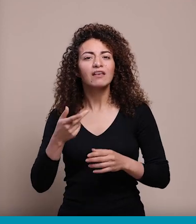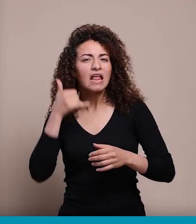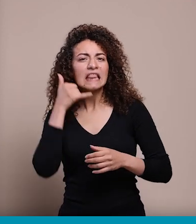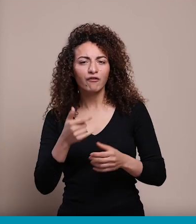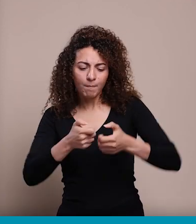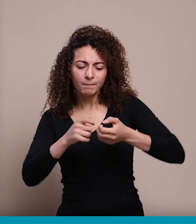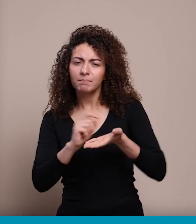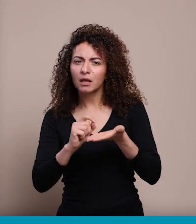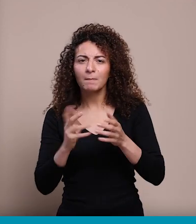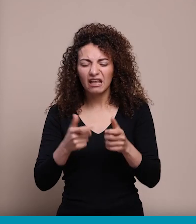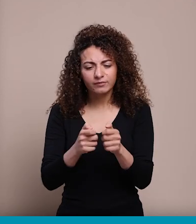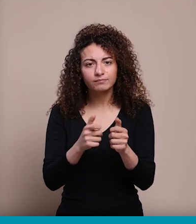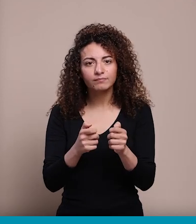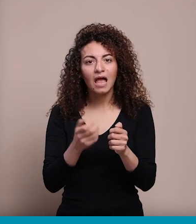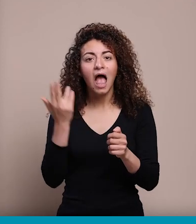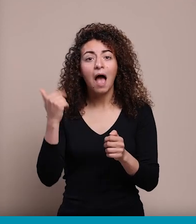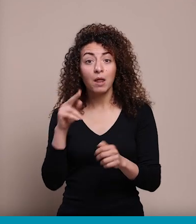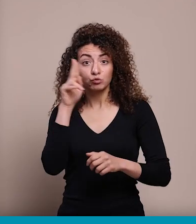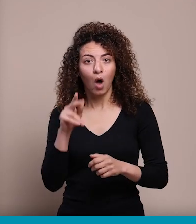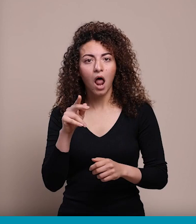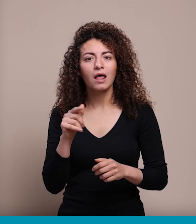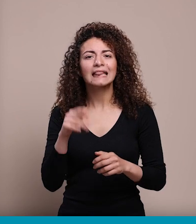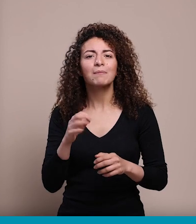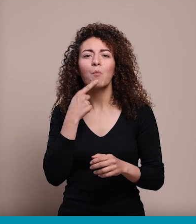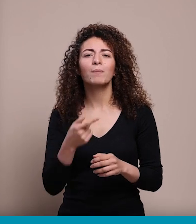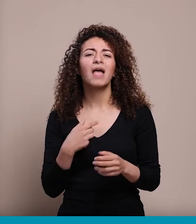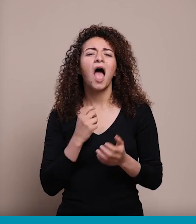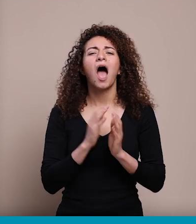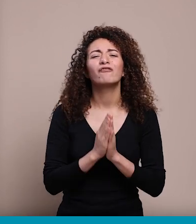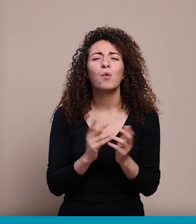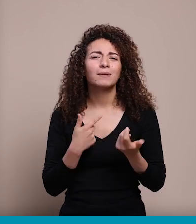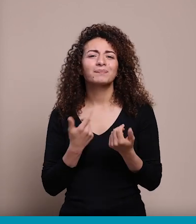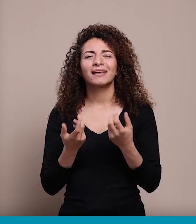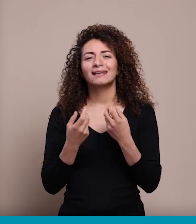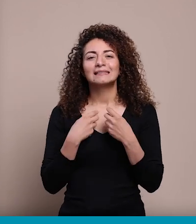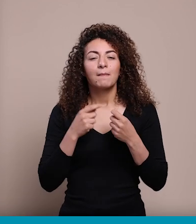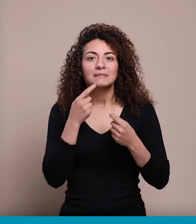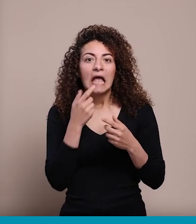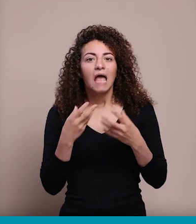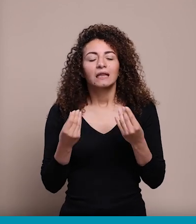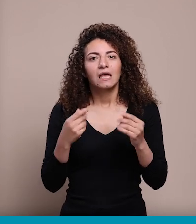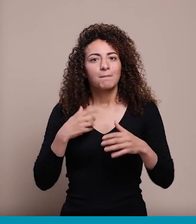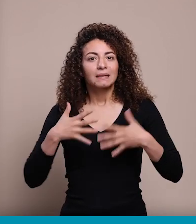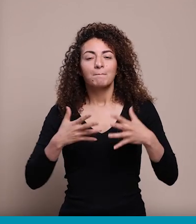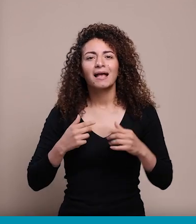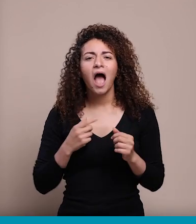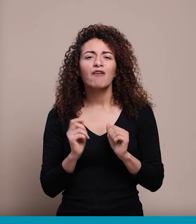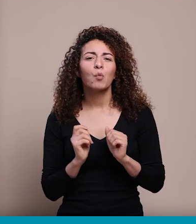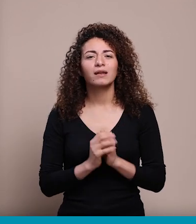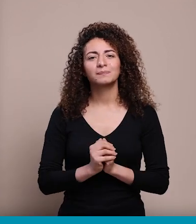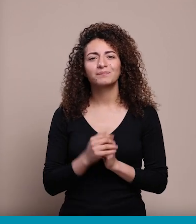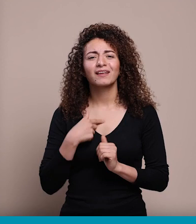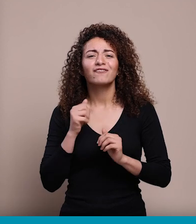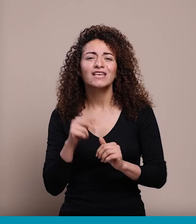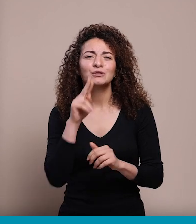كيف بتكتب على التليفون قبل السؤال في 600 سوري و 600 بعتذر بس بدي اسألك سؤال بيبقوا هيك سوري